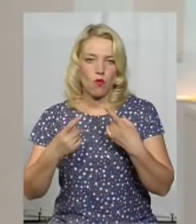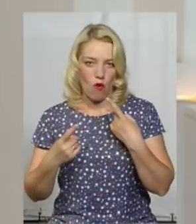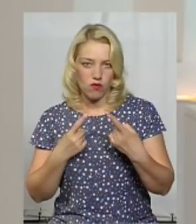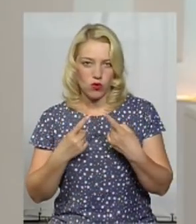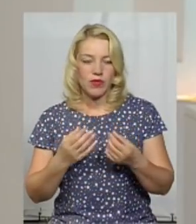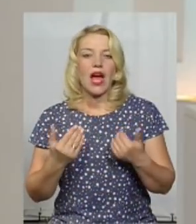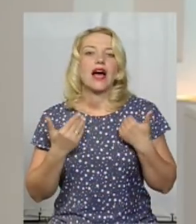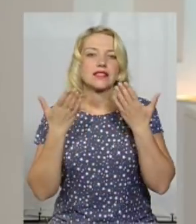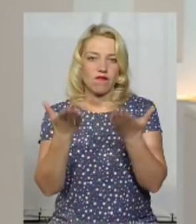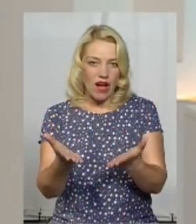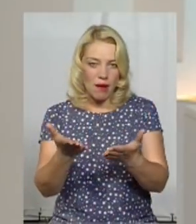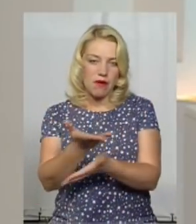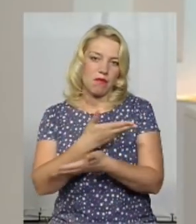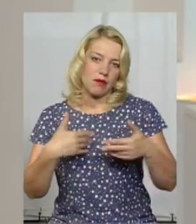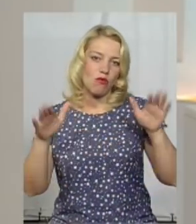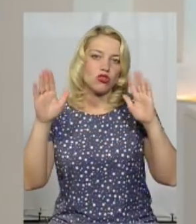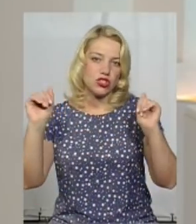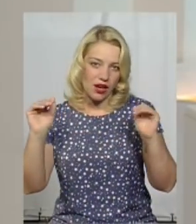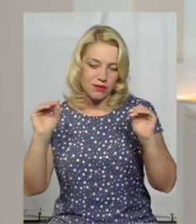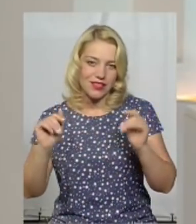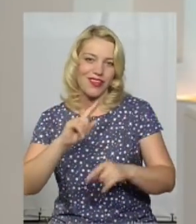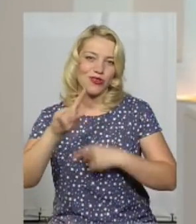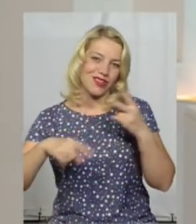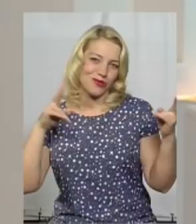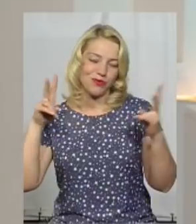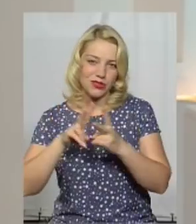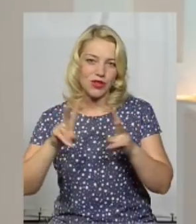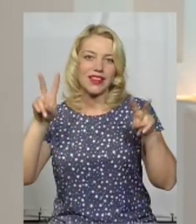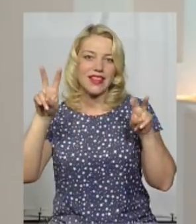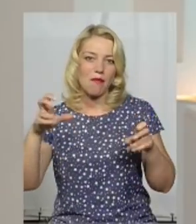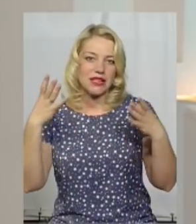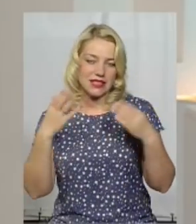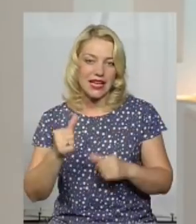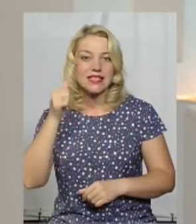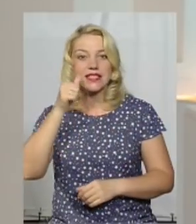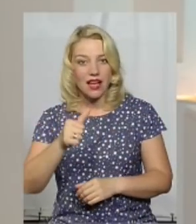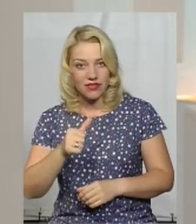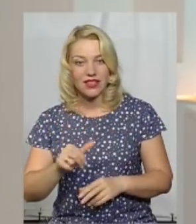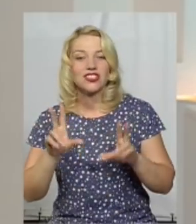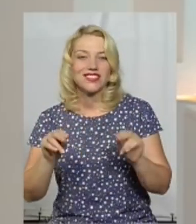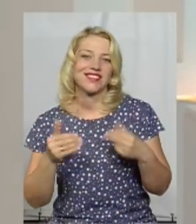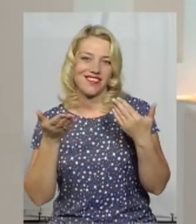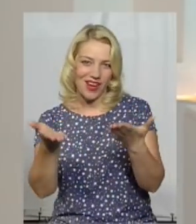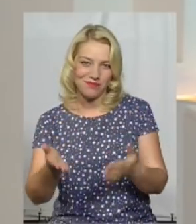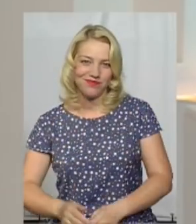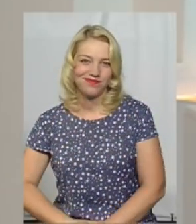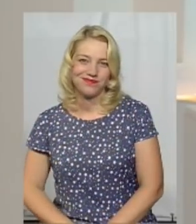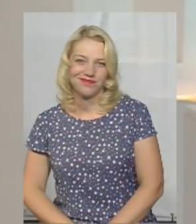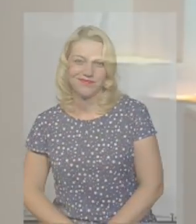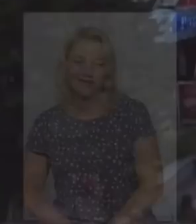З вами я прощаюся. До зустрічі в темі дня вже завтра. Хай щастить!